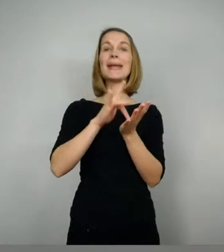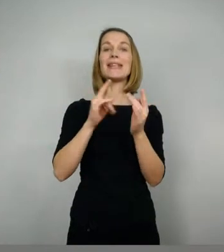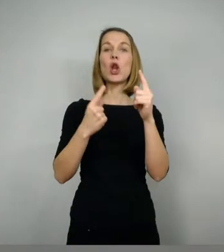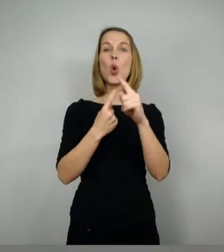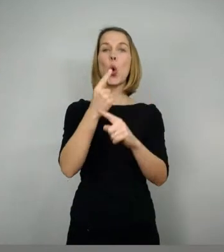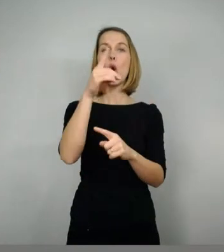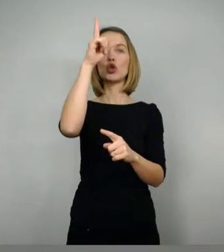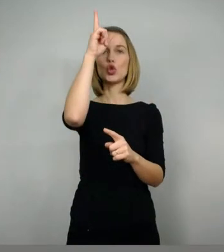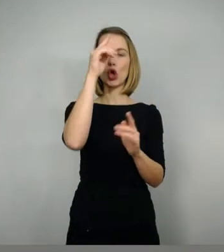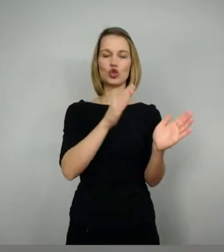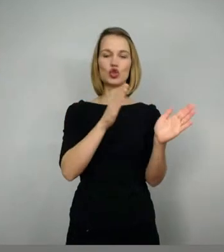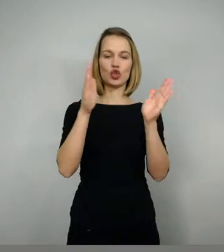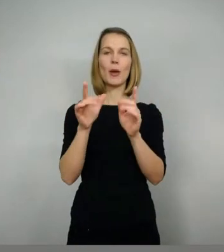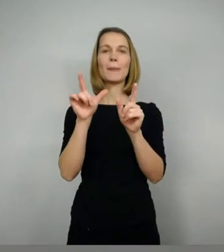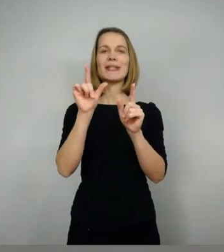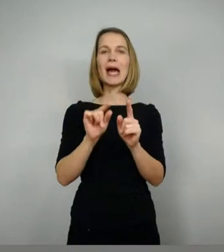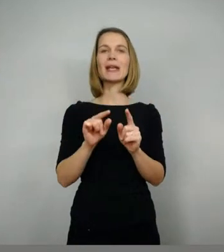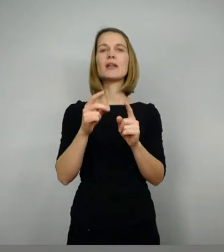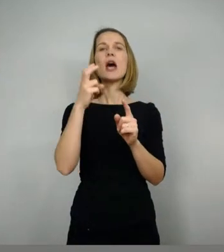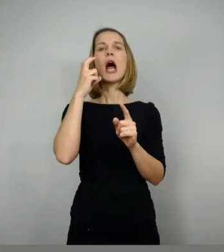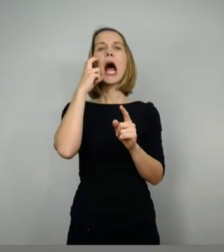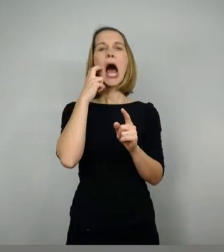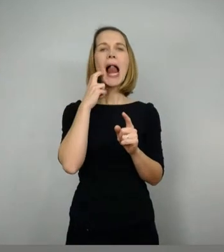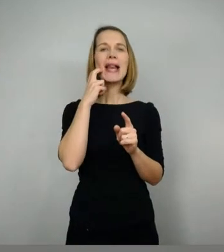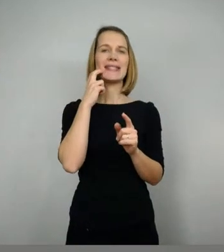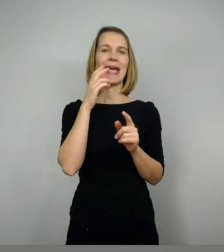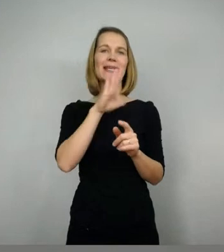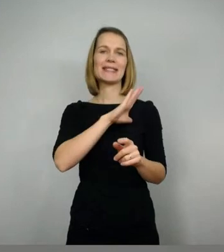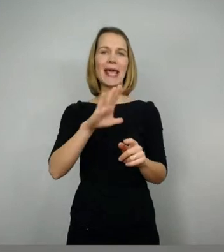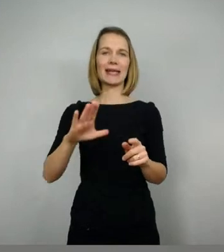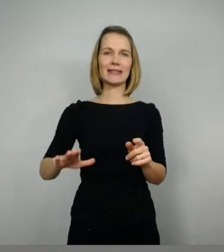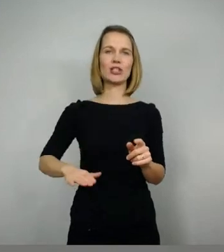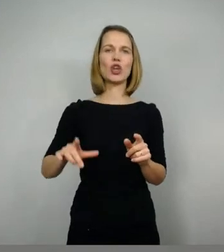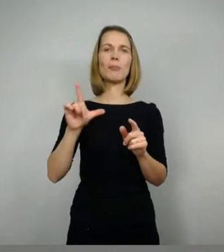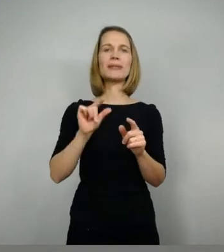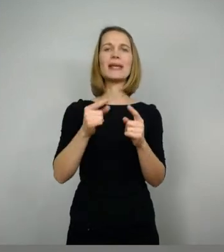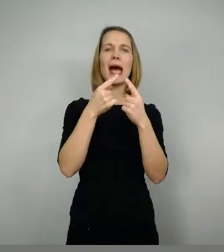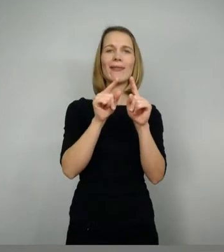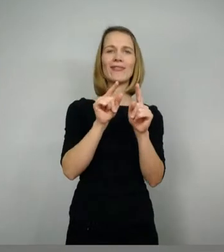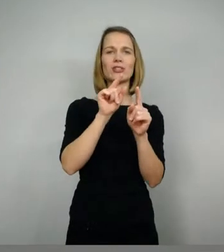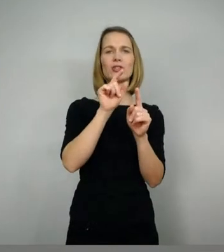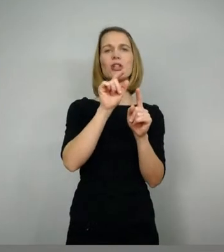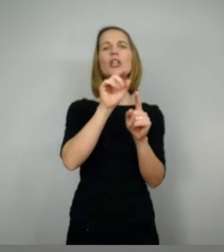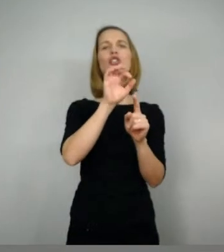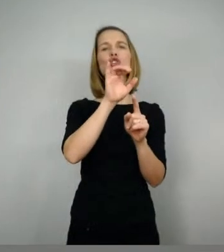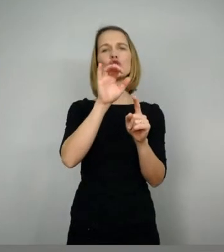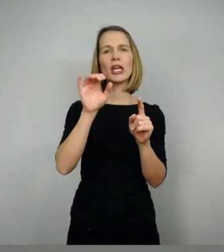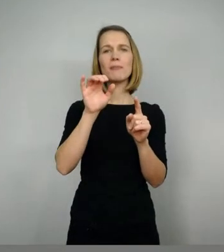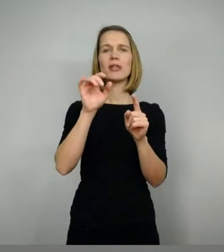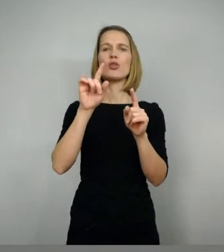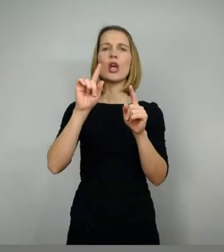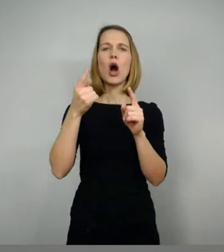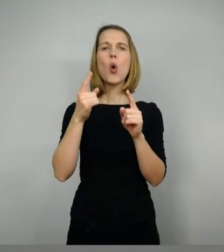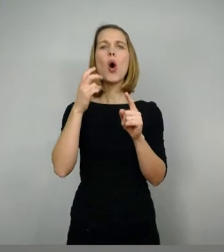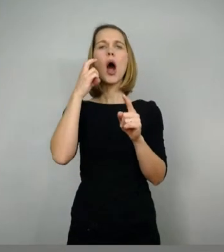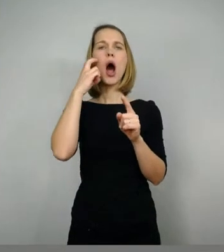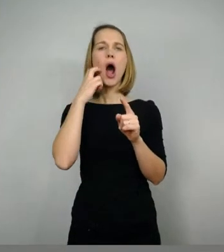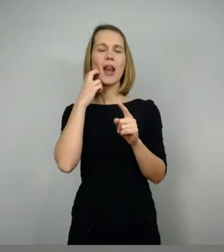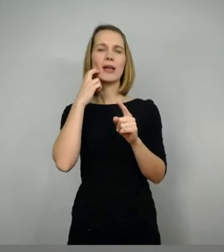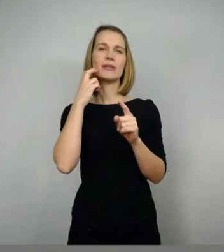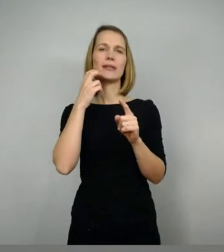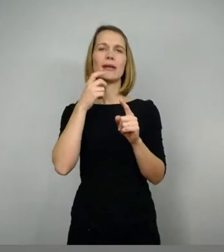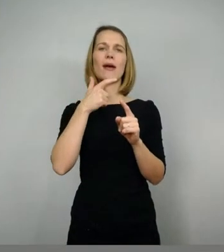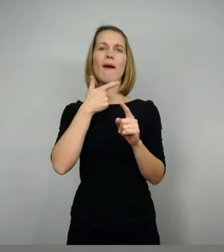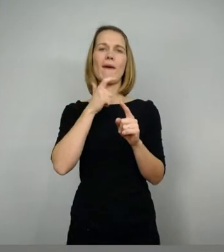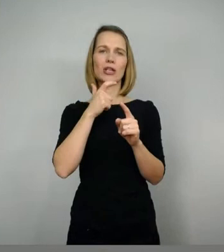altsächsische Helis oder dann das altenglische Hähles. Ja, und das geht eventuell, die Forschung ist sich nicht ganz